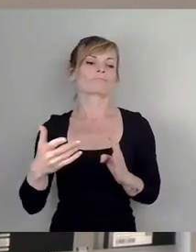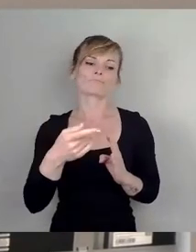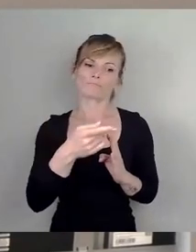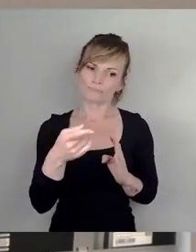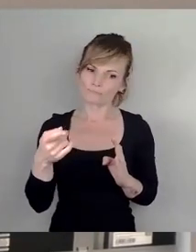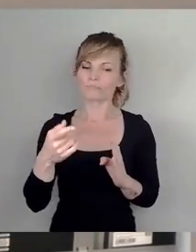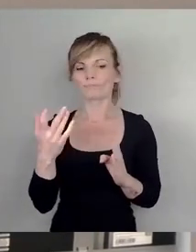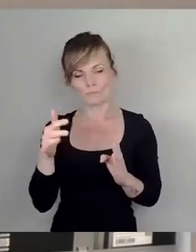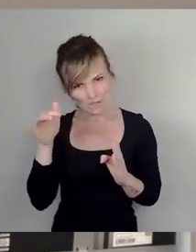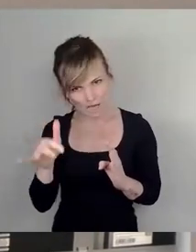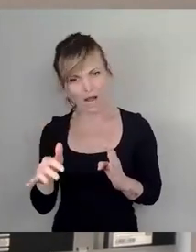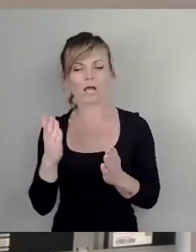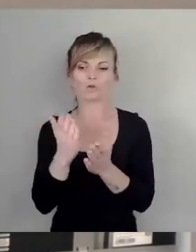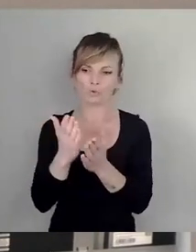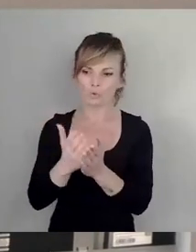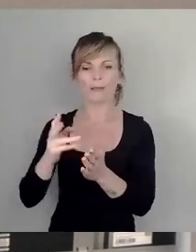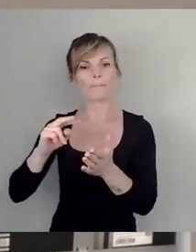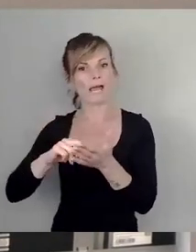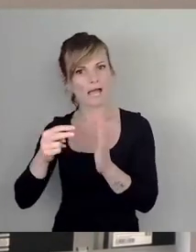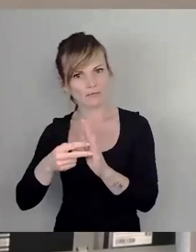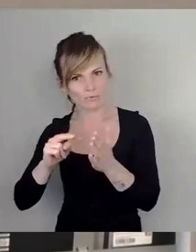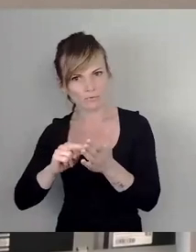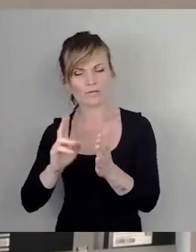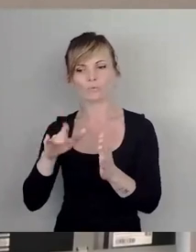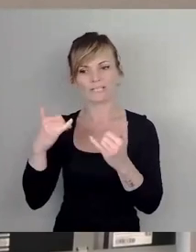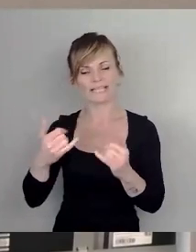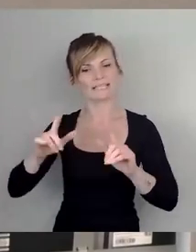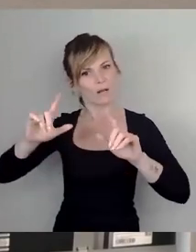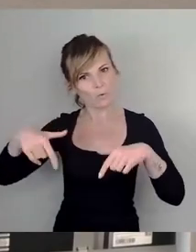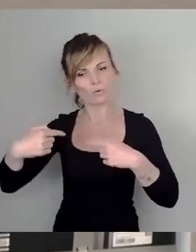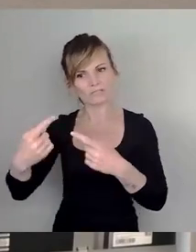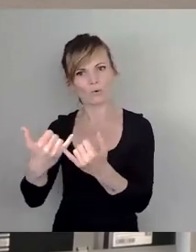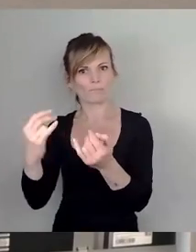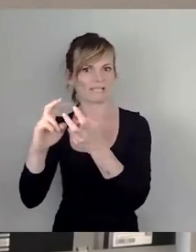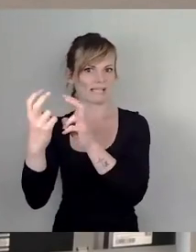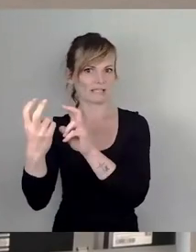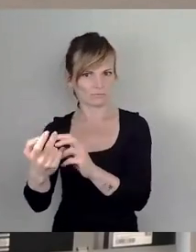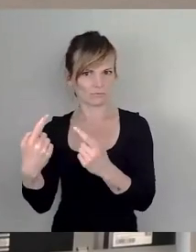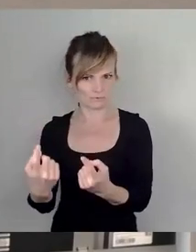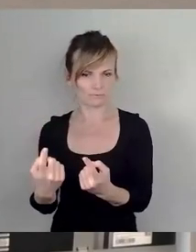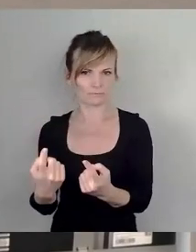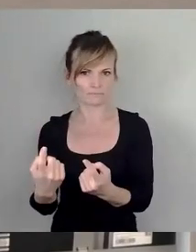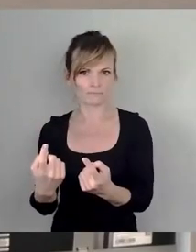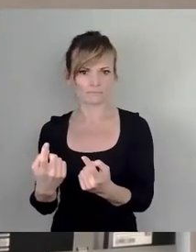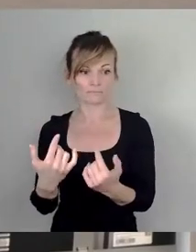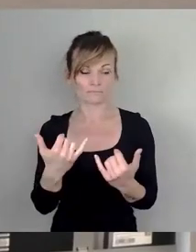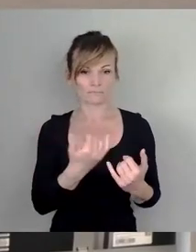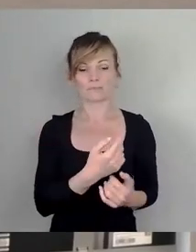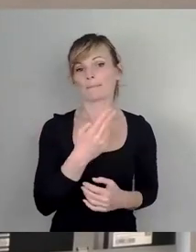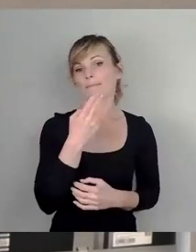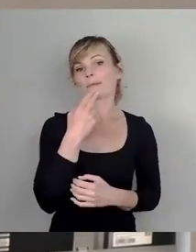auch haben, wo es tatsächlich darum geht, in eine konkretere Umsetzung auch zu kommen, die wirklich dazu beitragen, dass das, was wir jetzt am Pörnerschen Platz